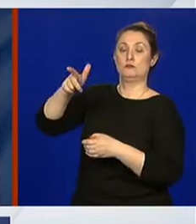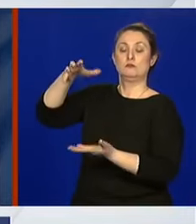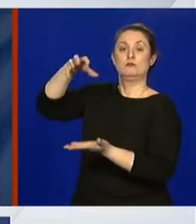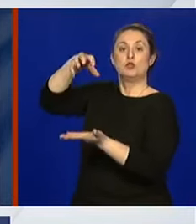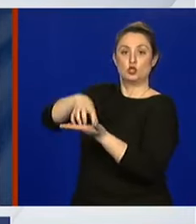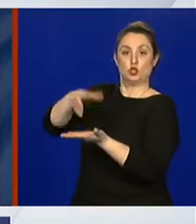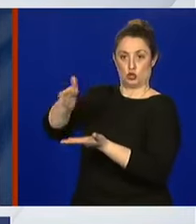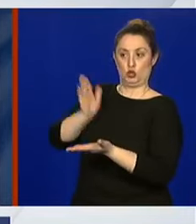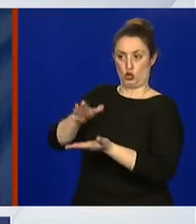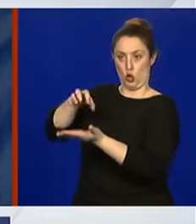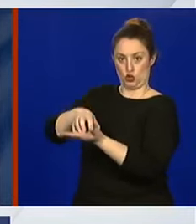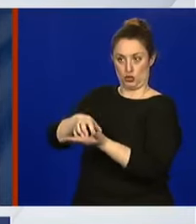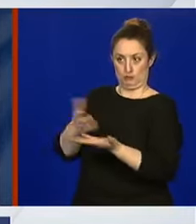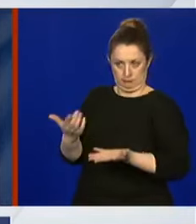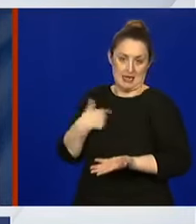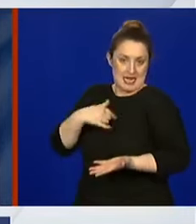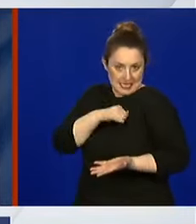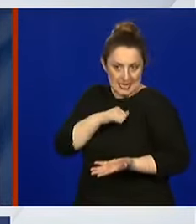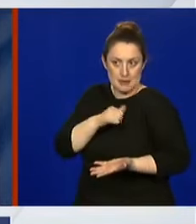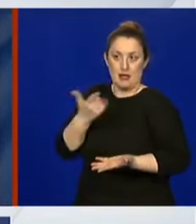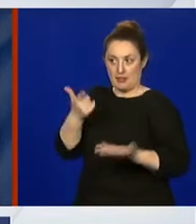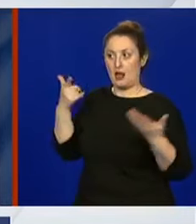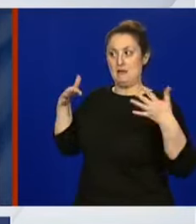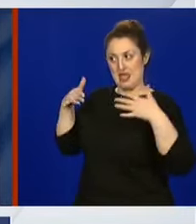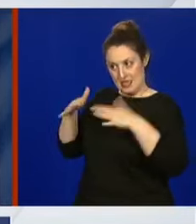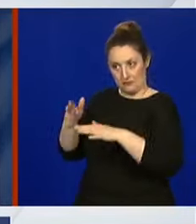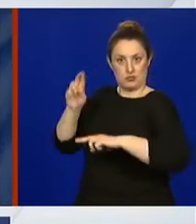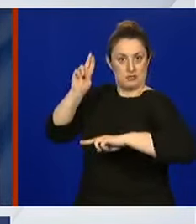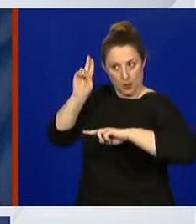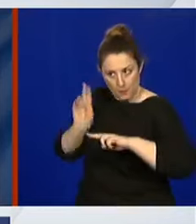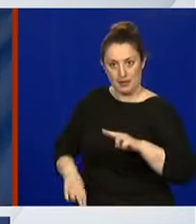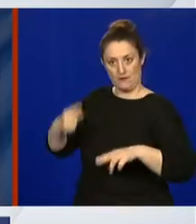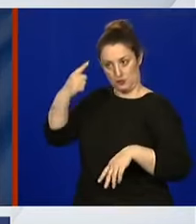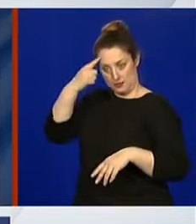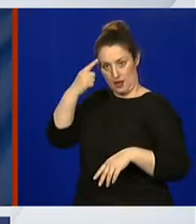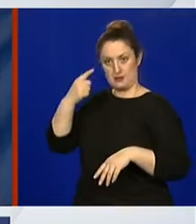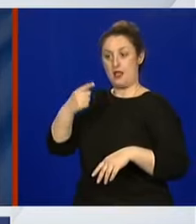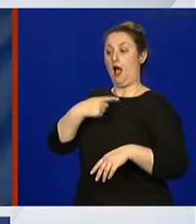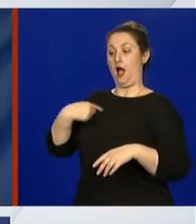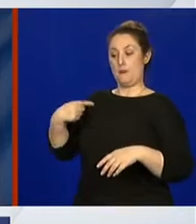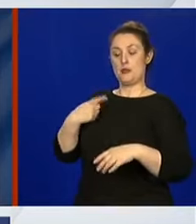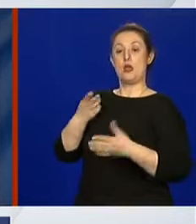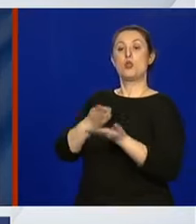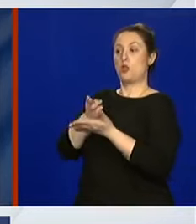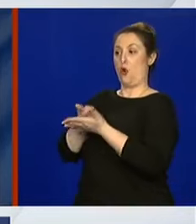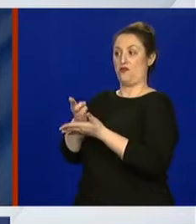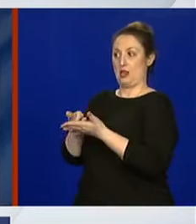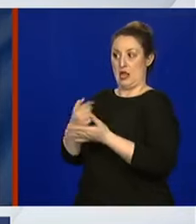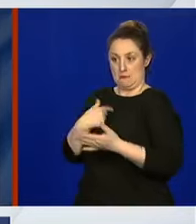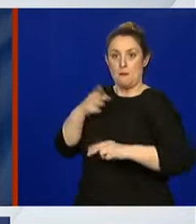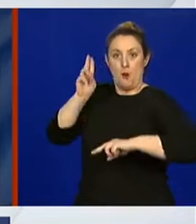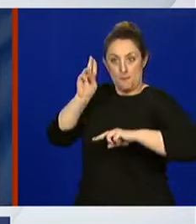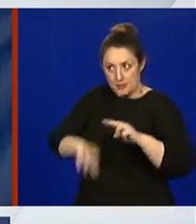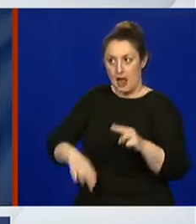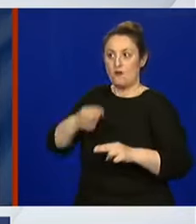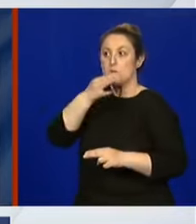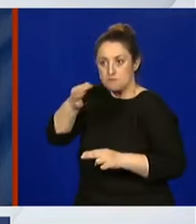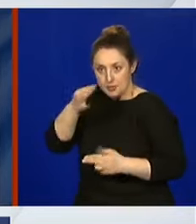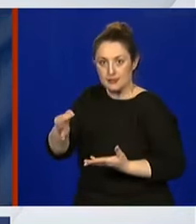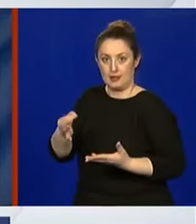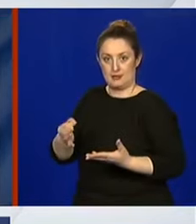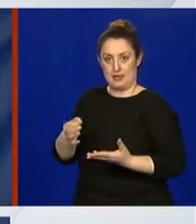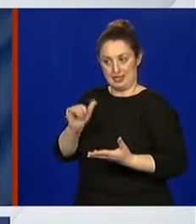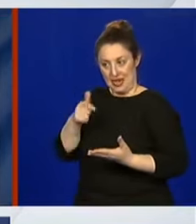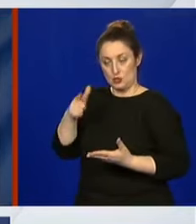li da javnost ima pravo, onda novinari kao njihovi predstavnici, postavljati jednostavno pitanje o motivima nekih odluka, jesu li one čisto